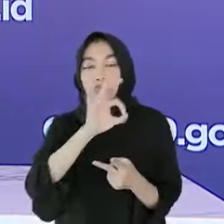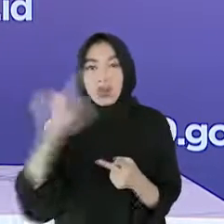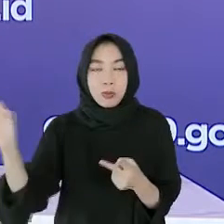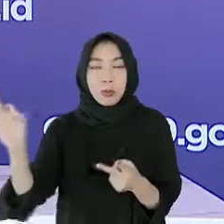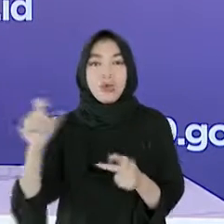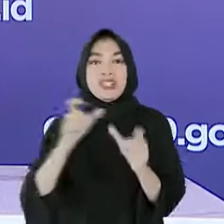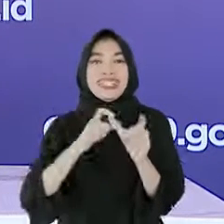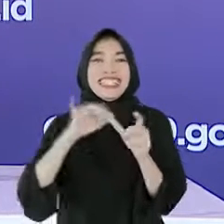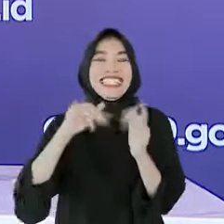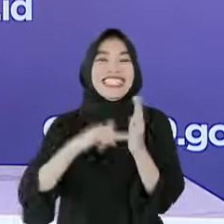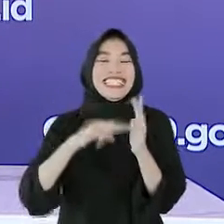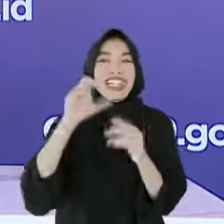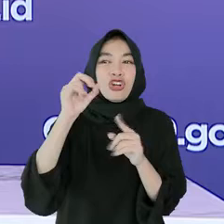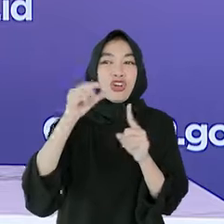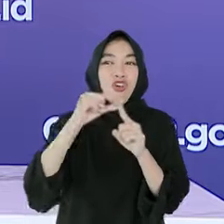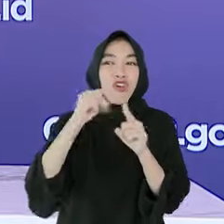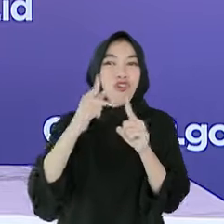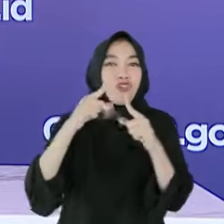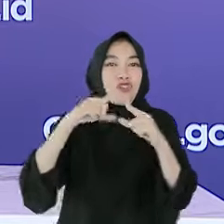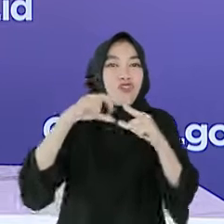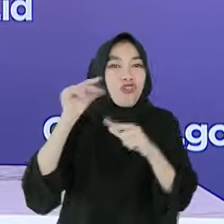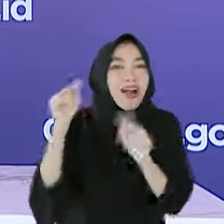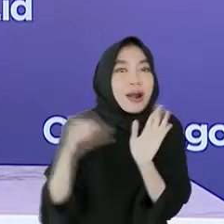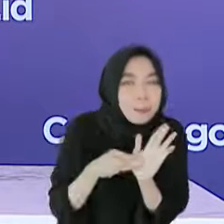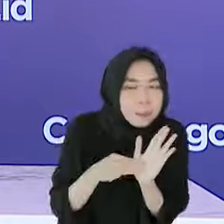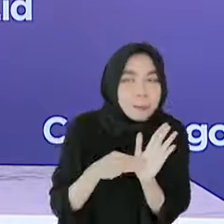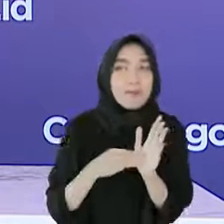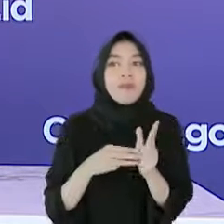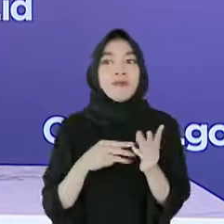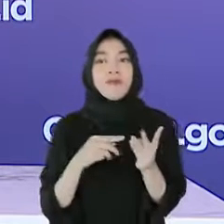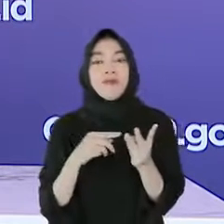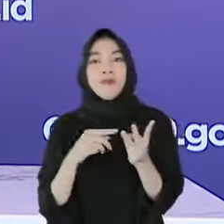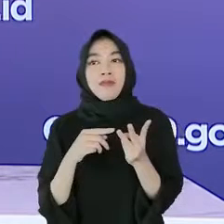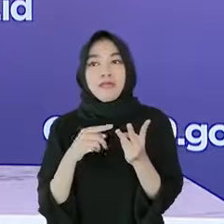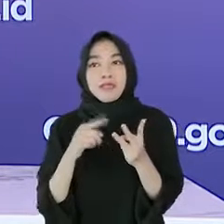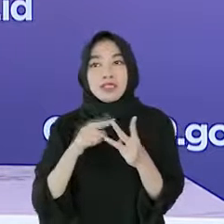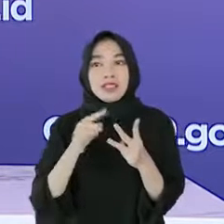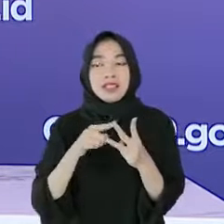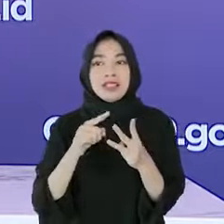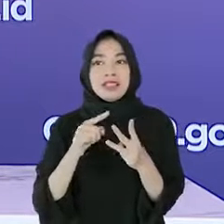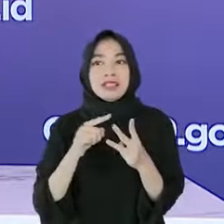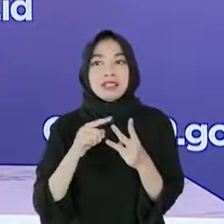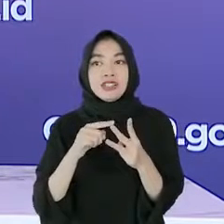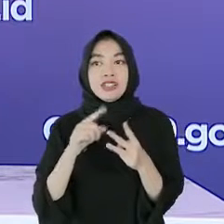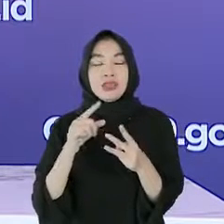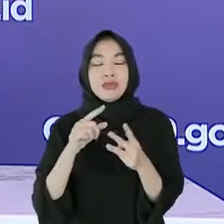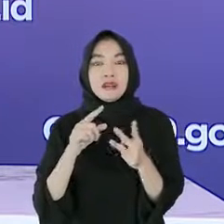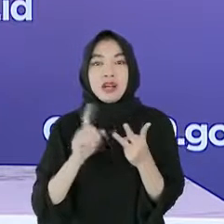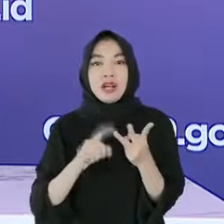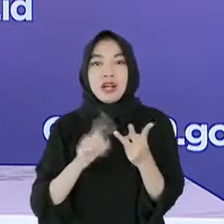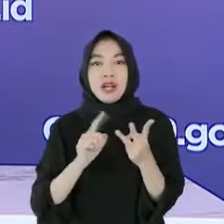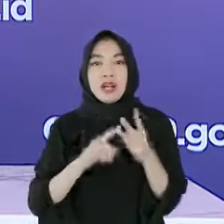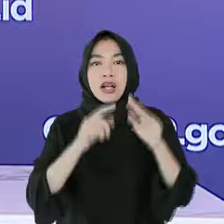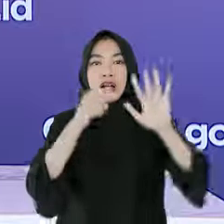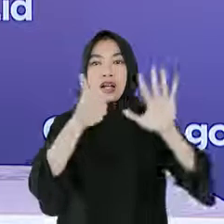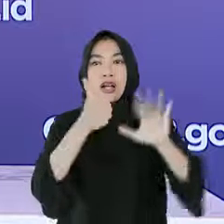yang merupakan hibah dari Red Cross of Society China melalui mekanisme bilateral dan